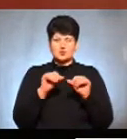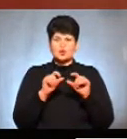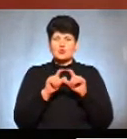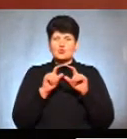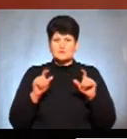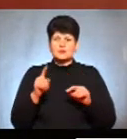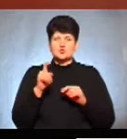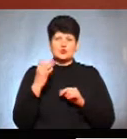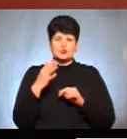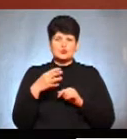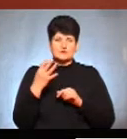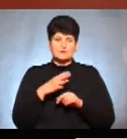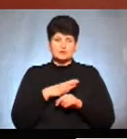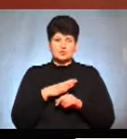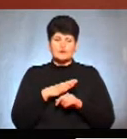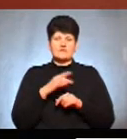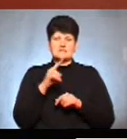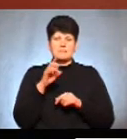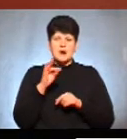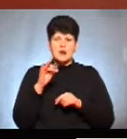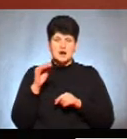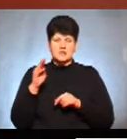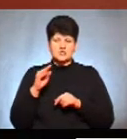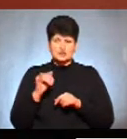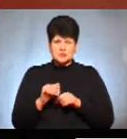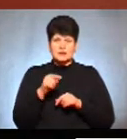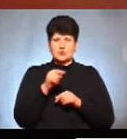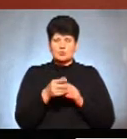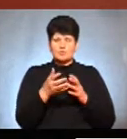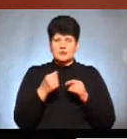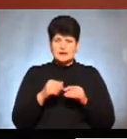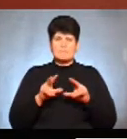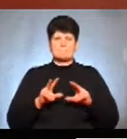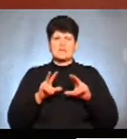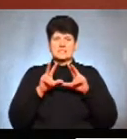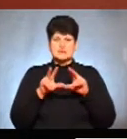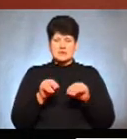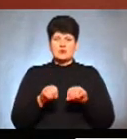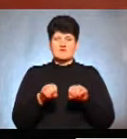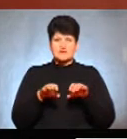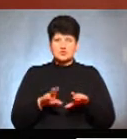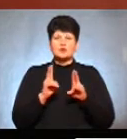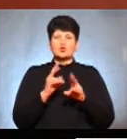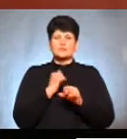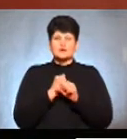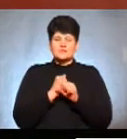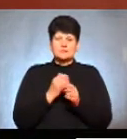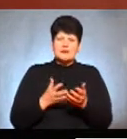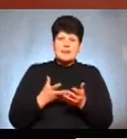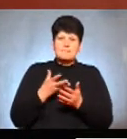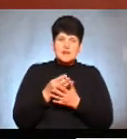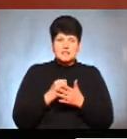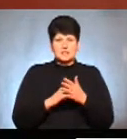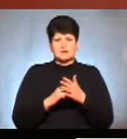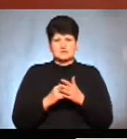відбулося в Збаражі. На ньому члени комісії прийняли присягу і вирішили, хто працюватиме на платній основі. Як це